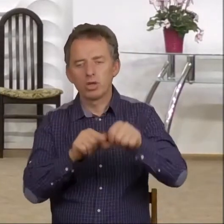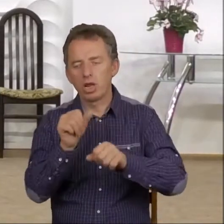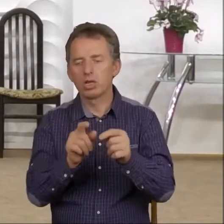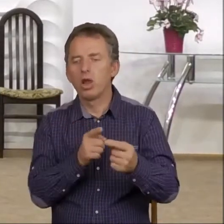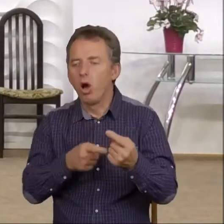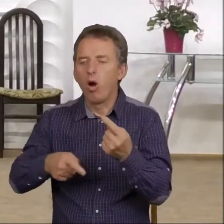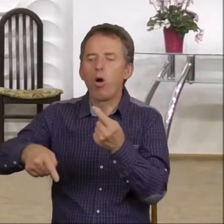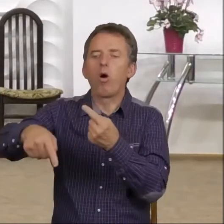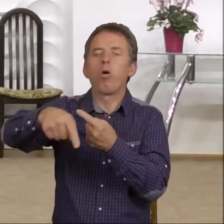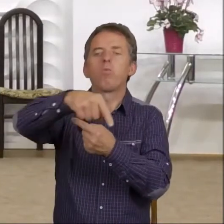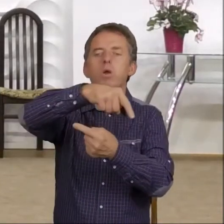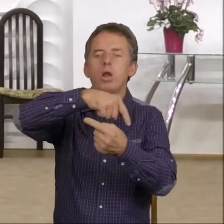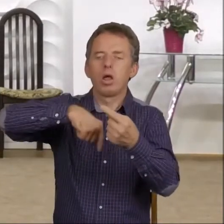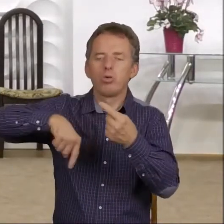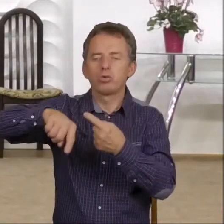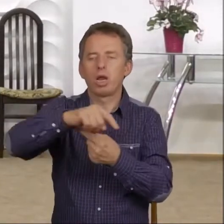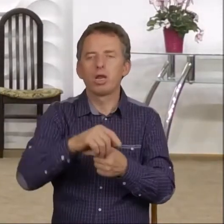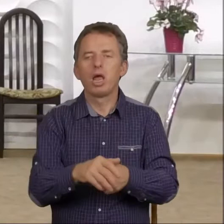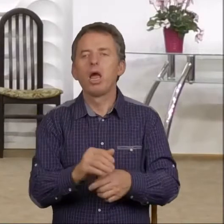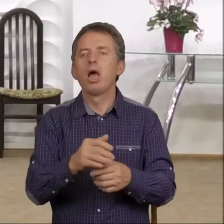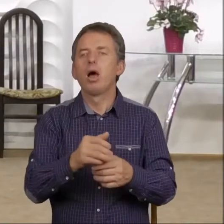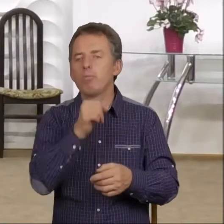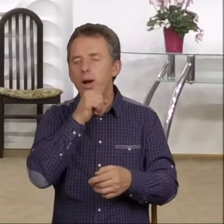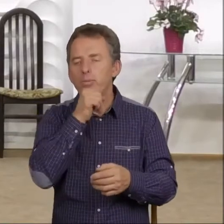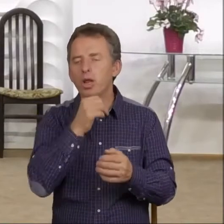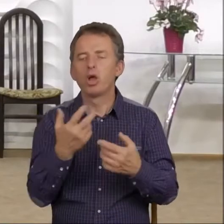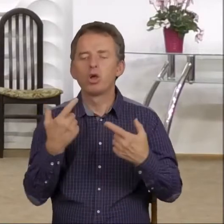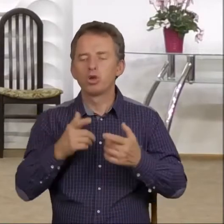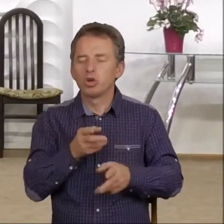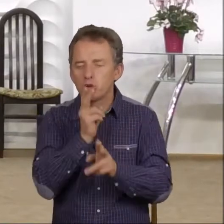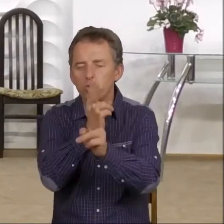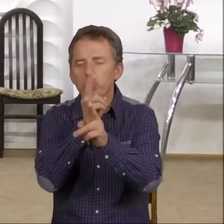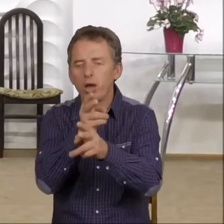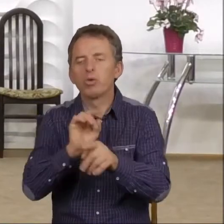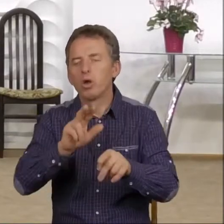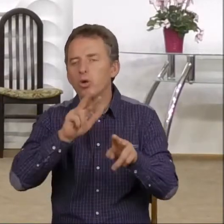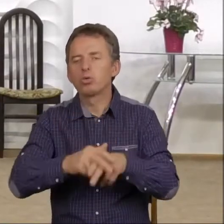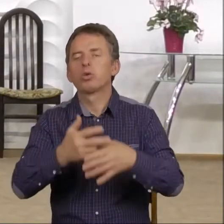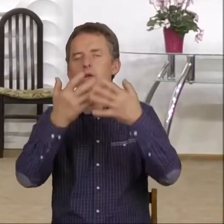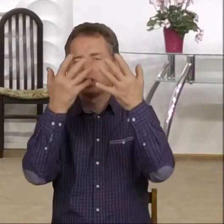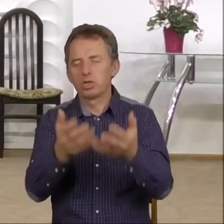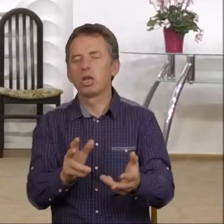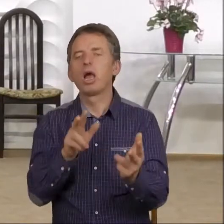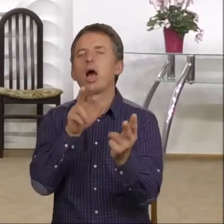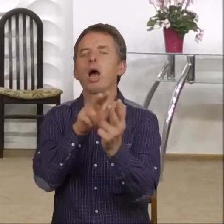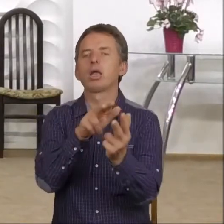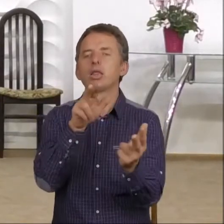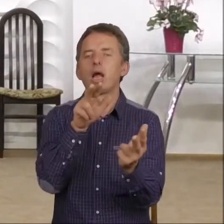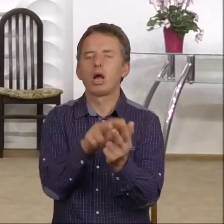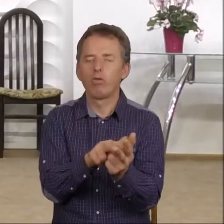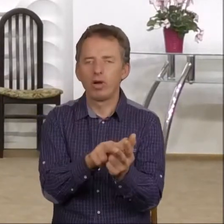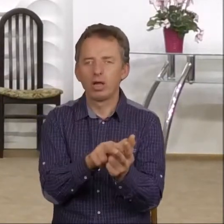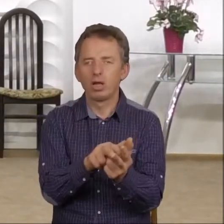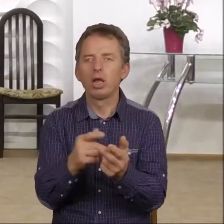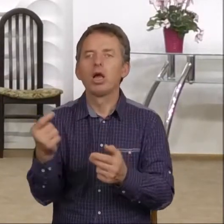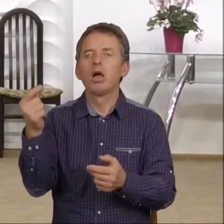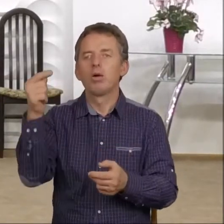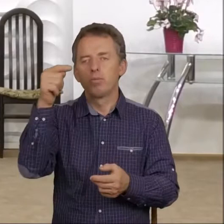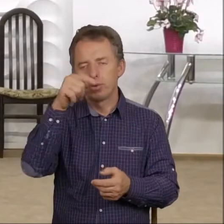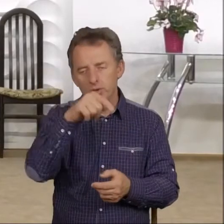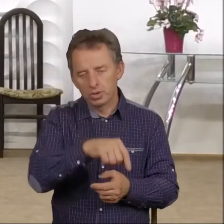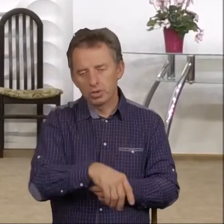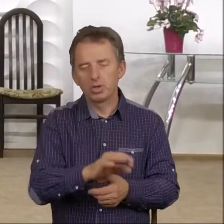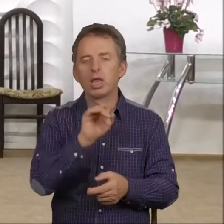A więc Babylon śmiał się ze wszystkich, którzy chcieli go atakować. No, przyszedł i na niego